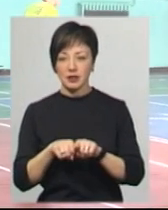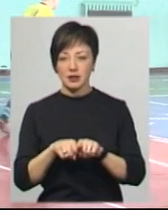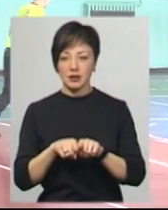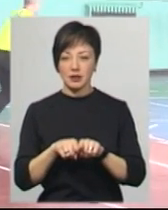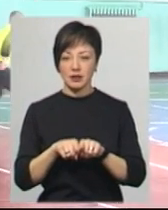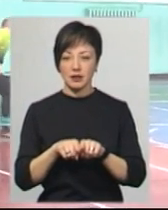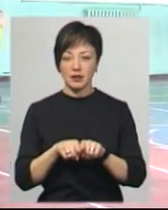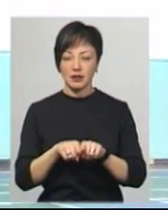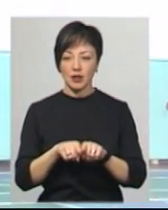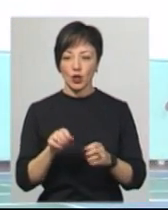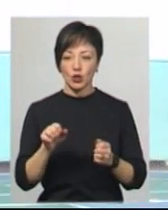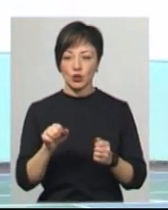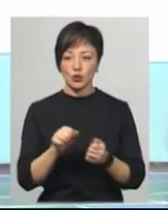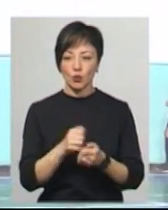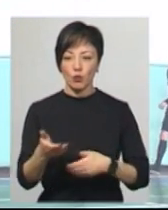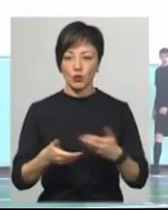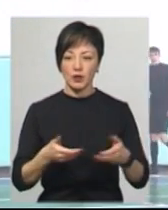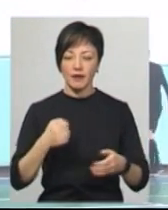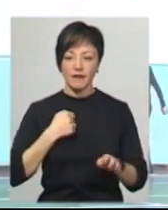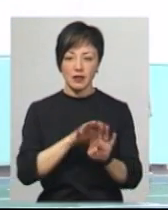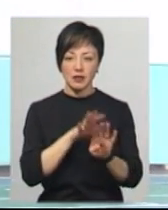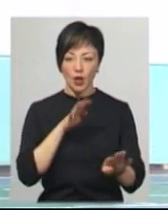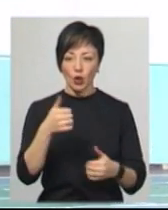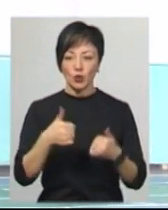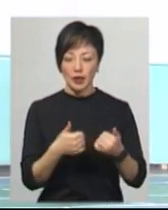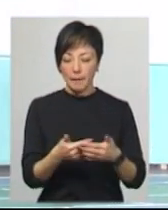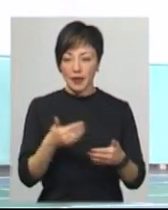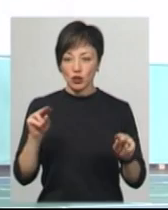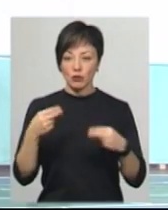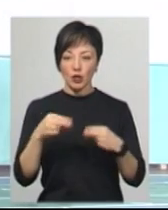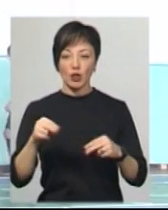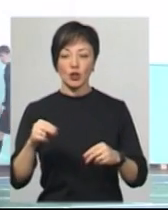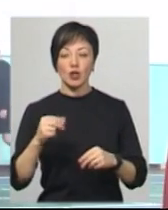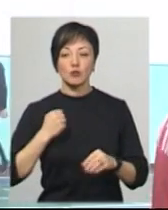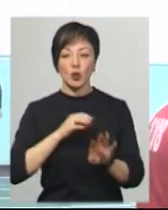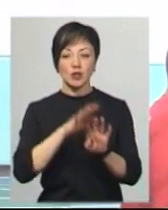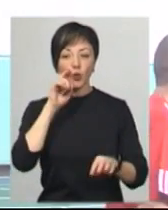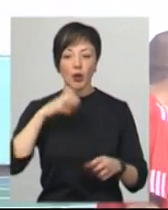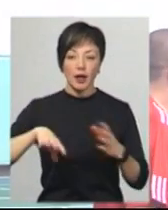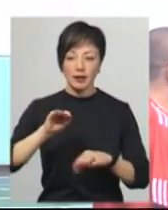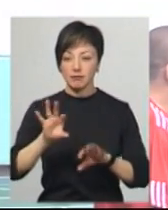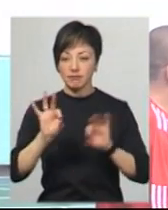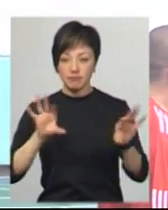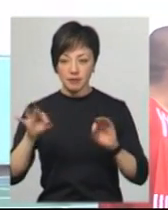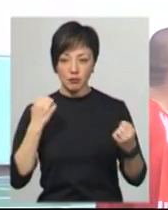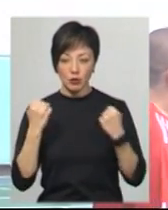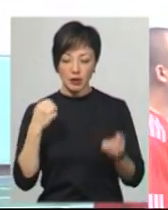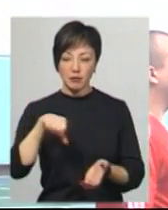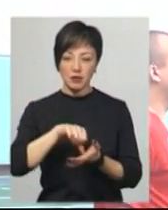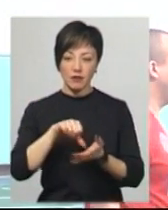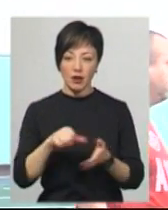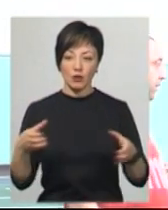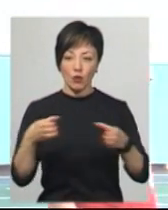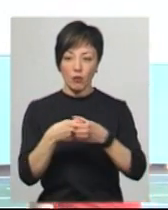приатрування сухопутних військ. Турнір напередодні чемпіонату Збройних сил України. Кращі спортсмени будуть відібрані, які будуть представляти